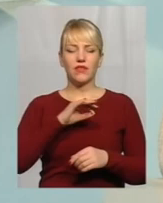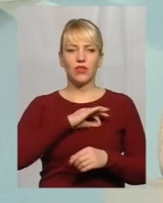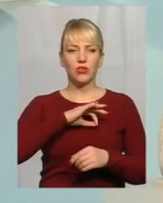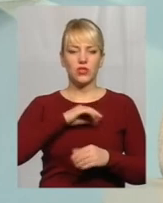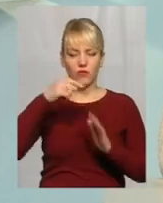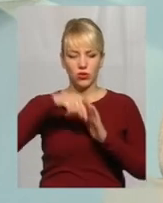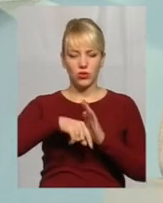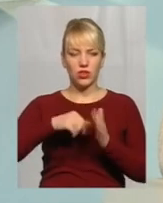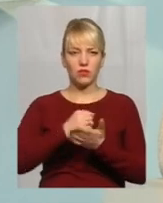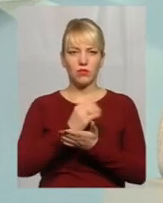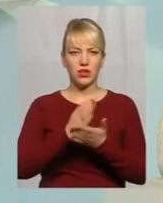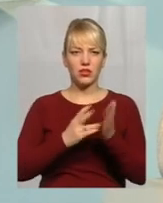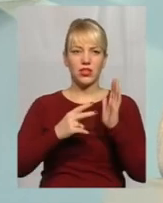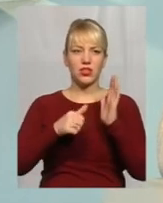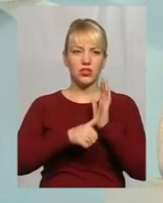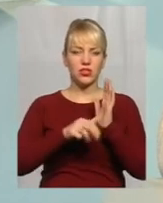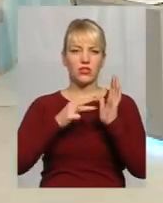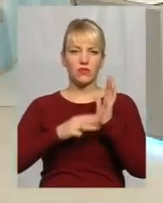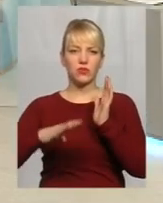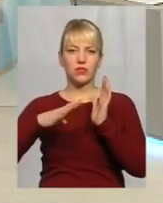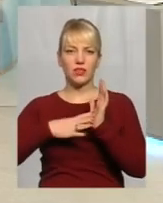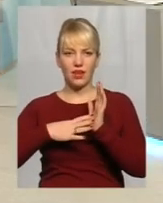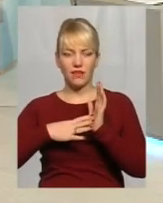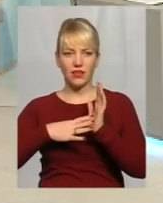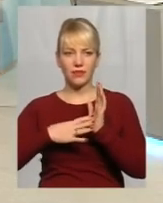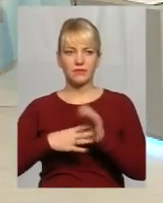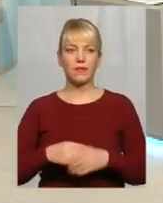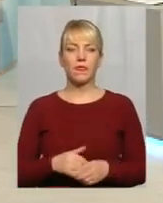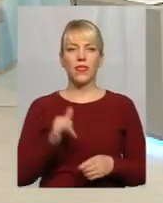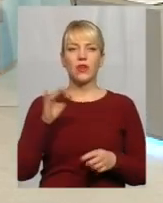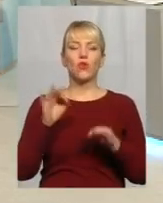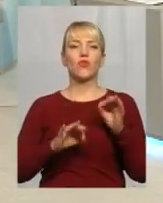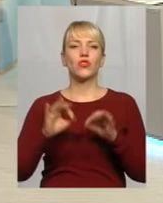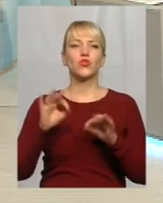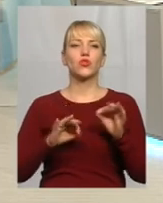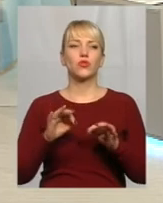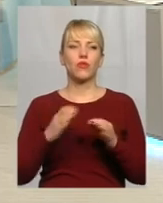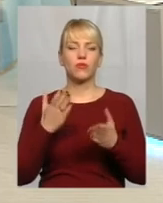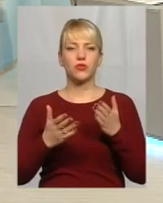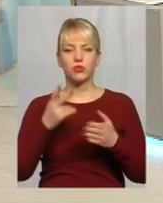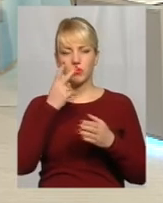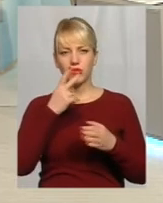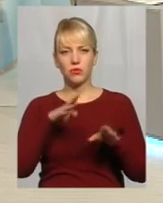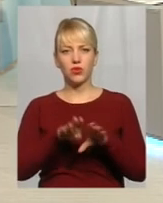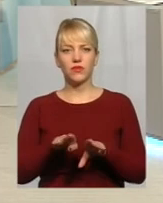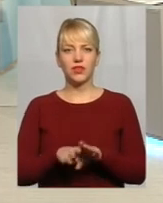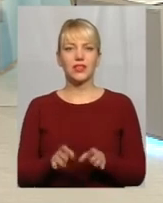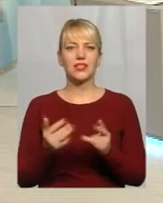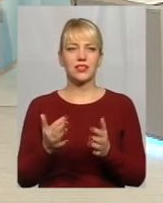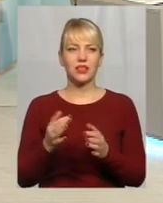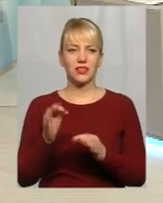мереж – 6,89 У відсотковому, якщо порівняти, на скільки відсотків